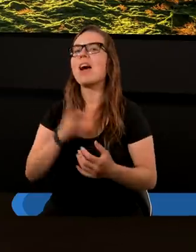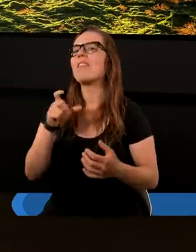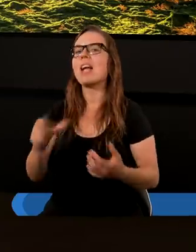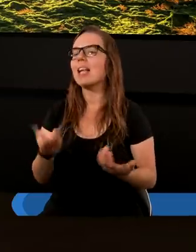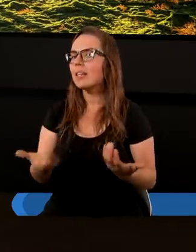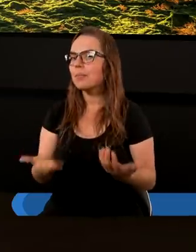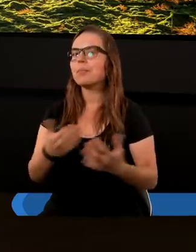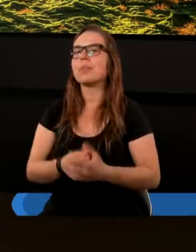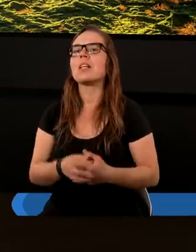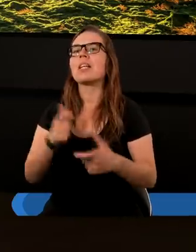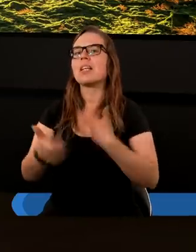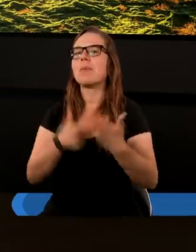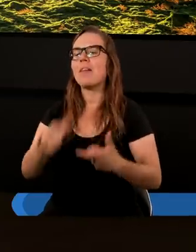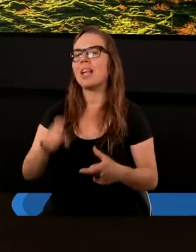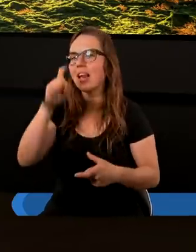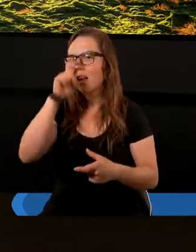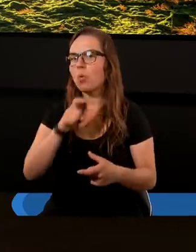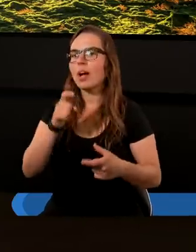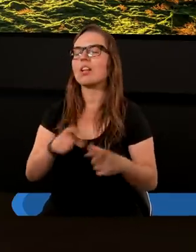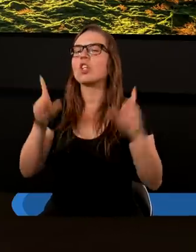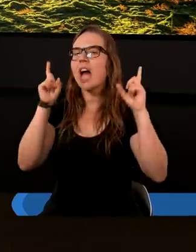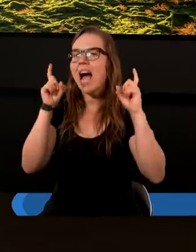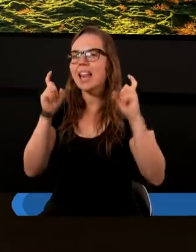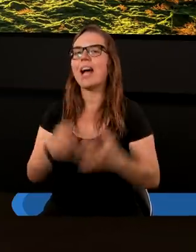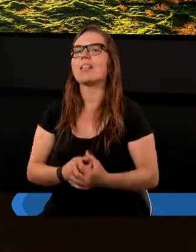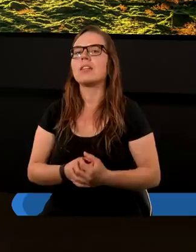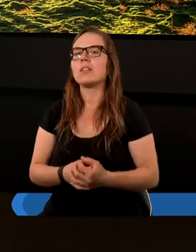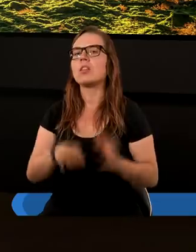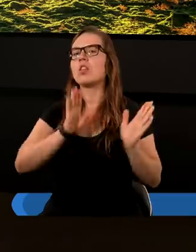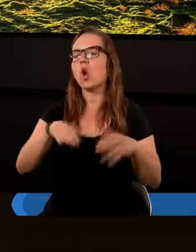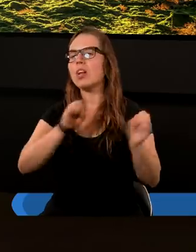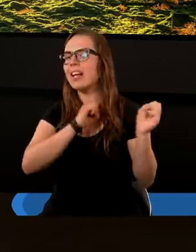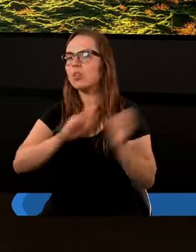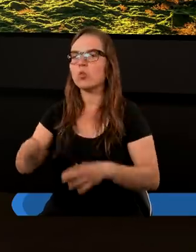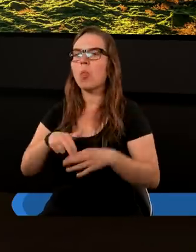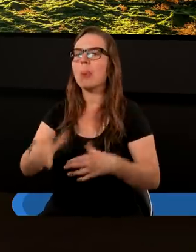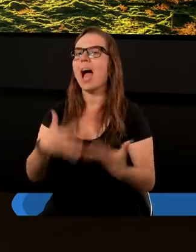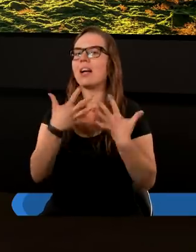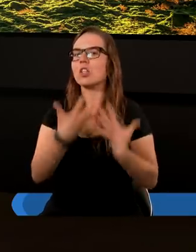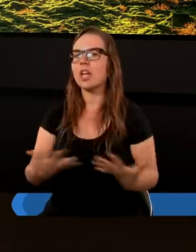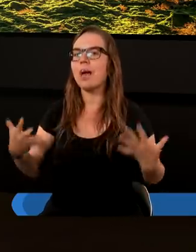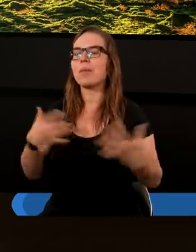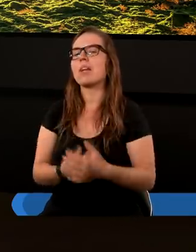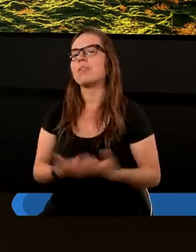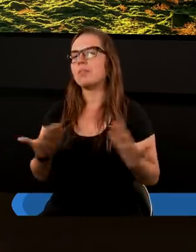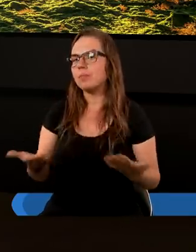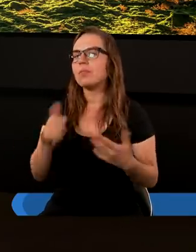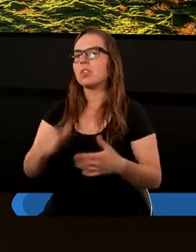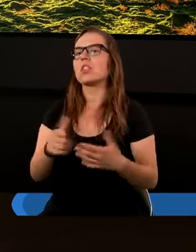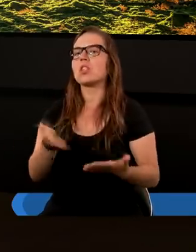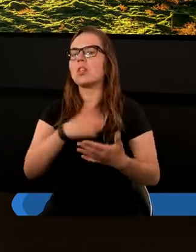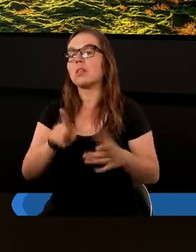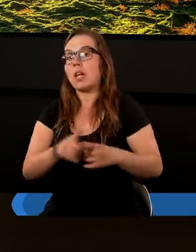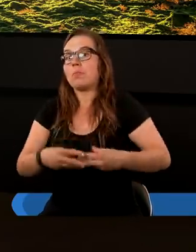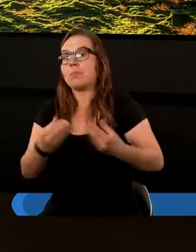więc sprawca złego, szatan, został zrzucony na Ziemię. Na pewno rodzi się